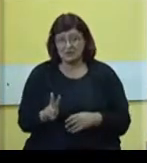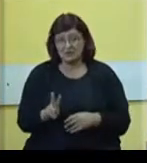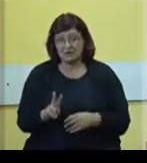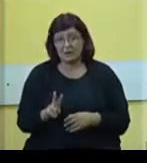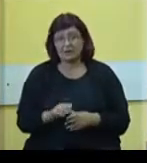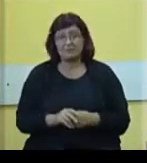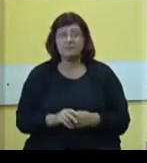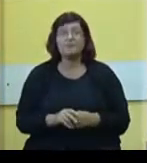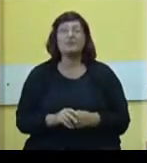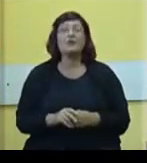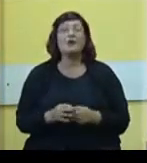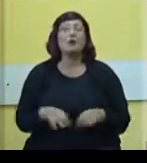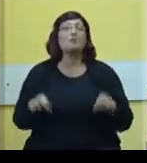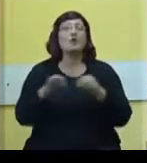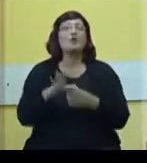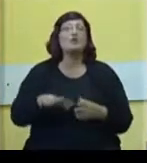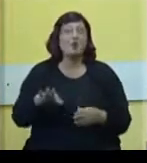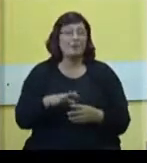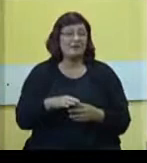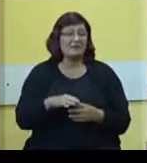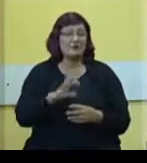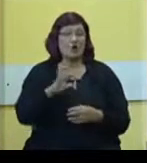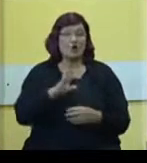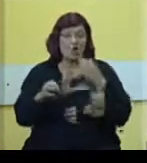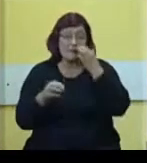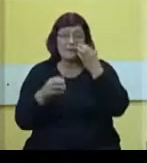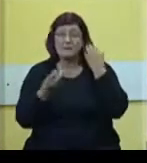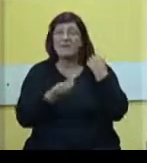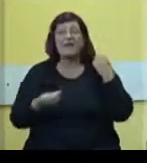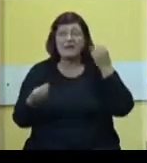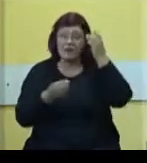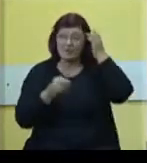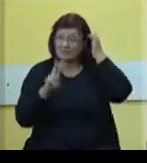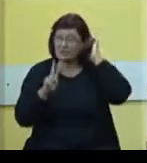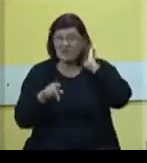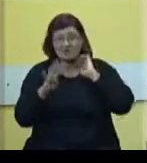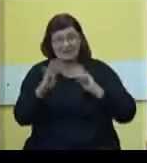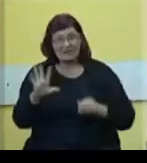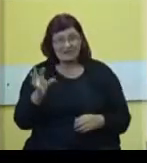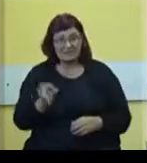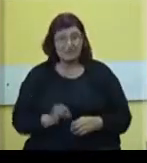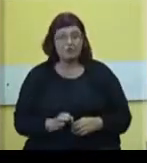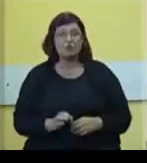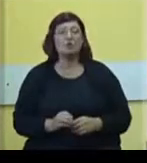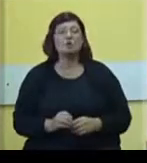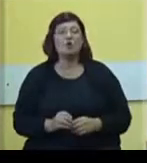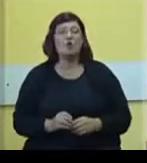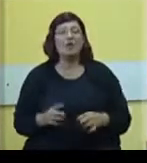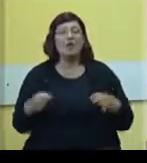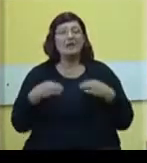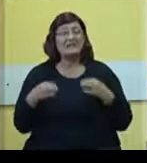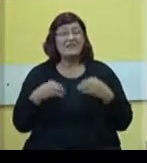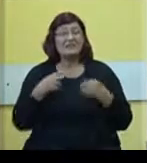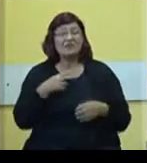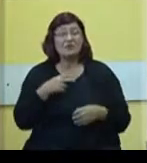projekti u oblasti lokalnog i regionalnog ekonomskog razvoja 2,45%, zdravstvena